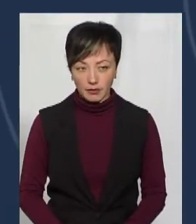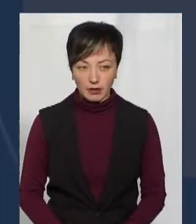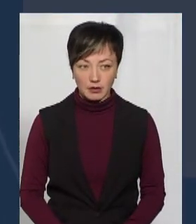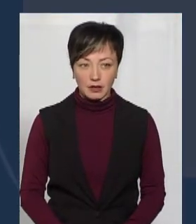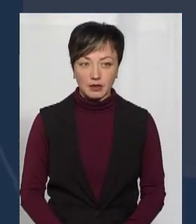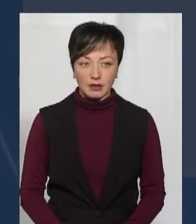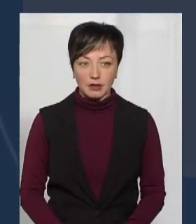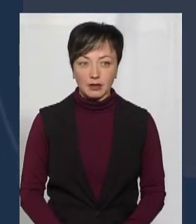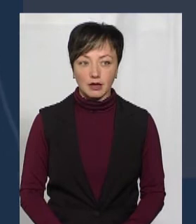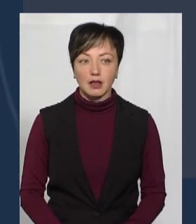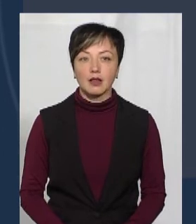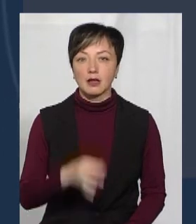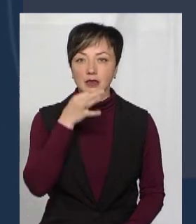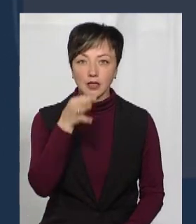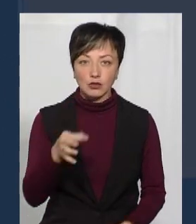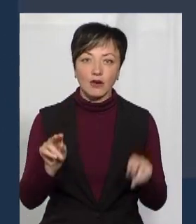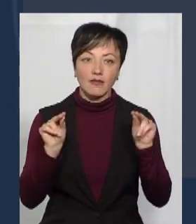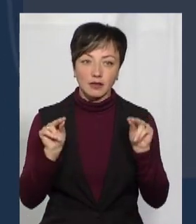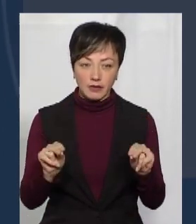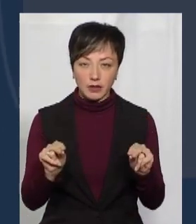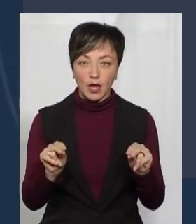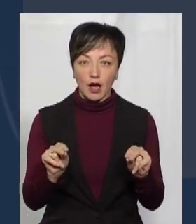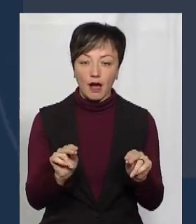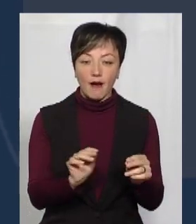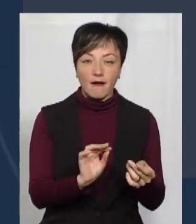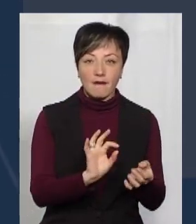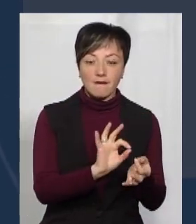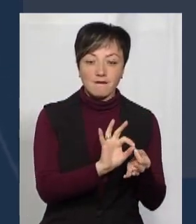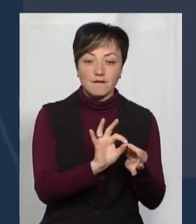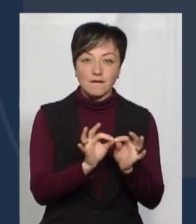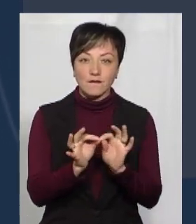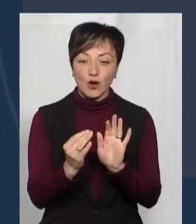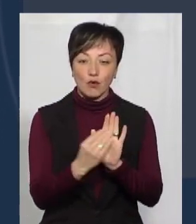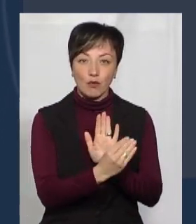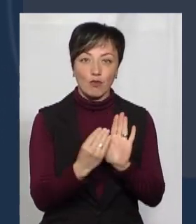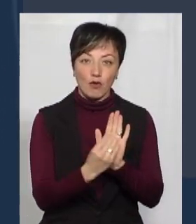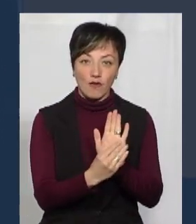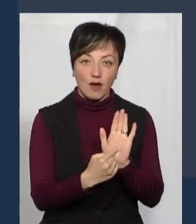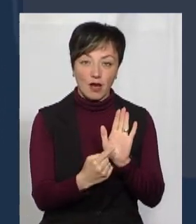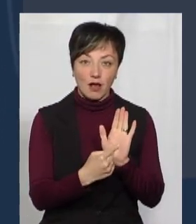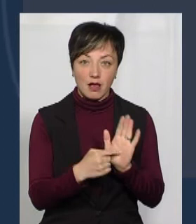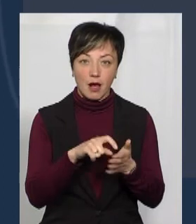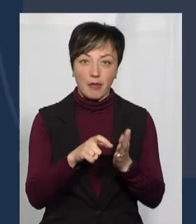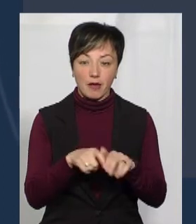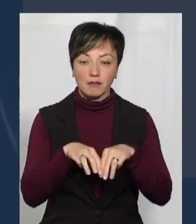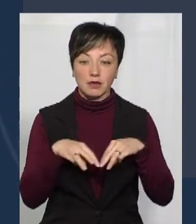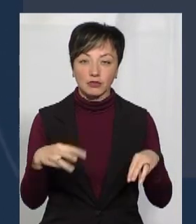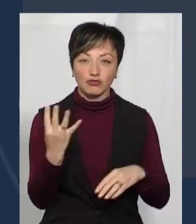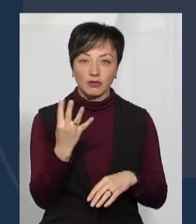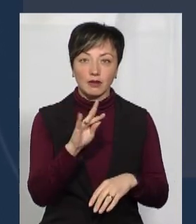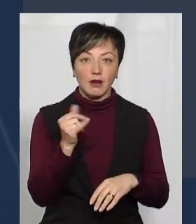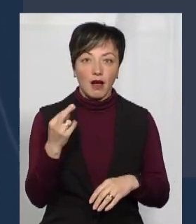Скажу відверто, що формулировка в постанові Кабінету міністрів, які вони 4 травня